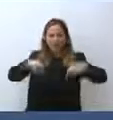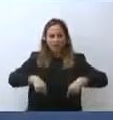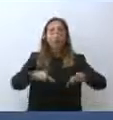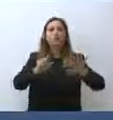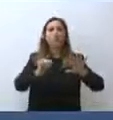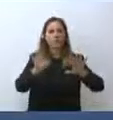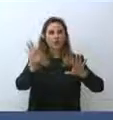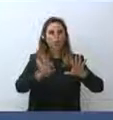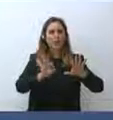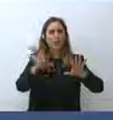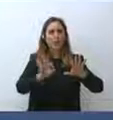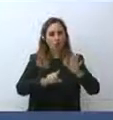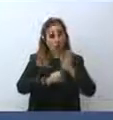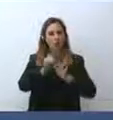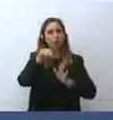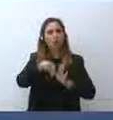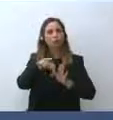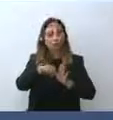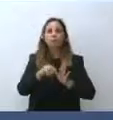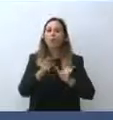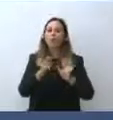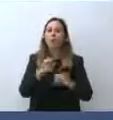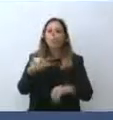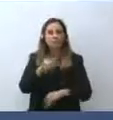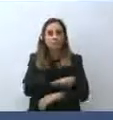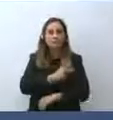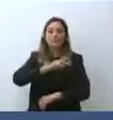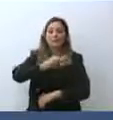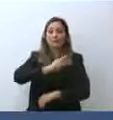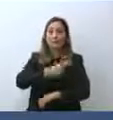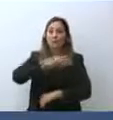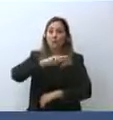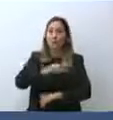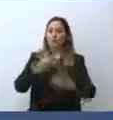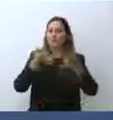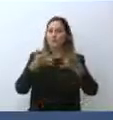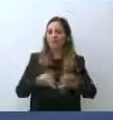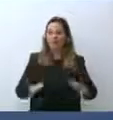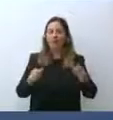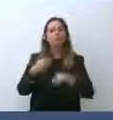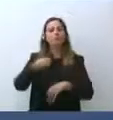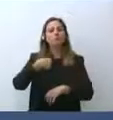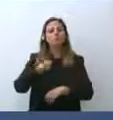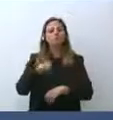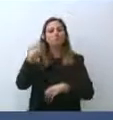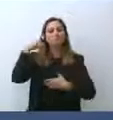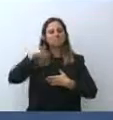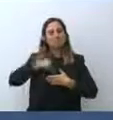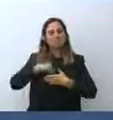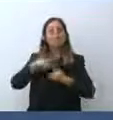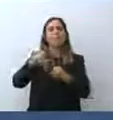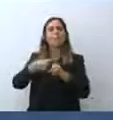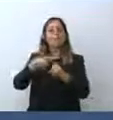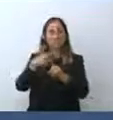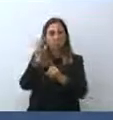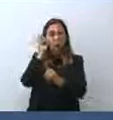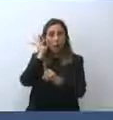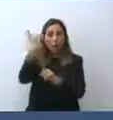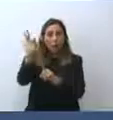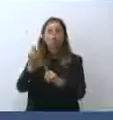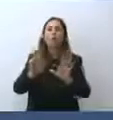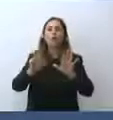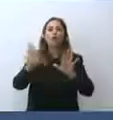% e completamente vaccinato. Quindi sono abbastanza fiducioso. Raggiungeremo l'obiettivo dell'80